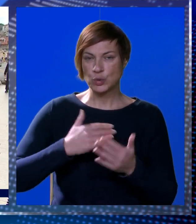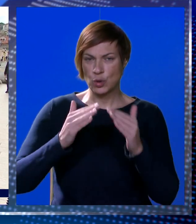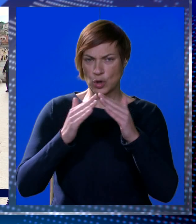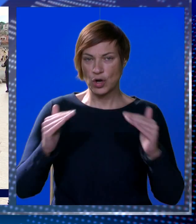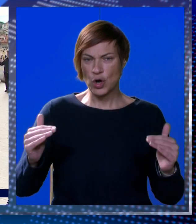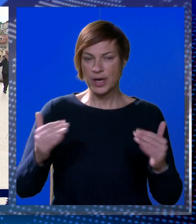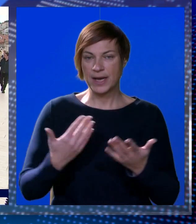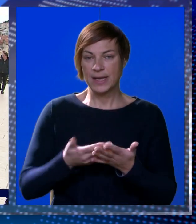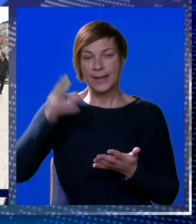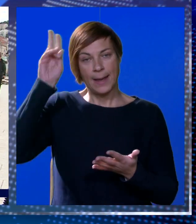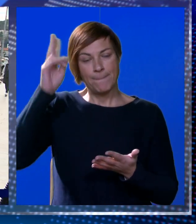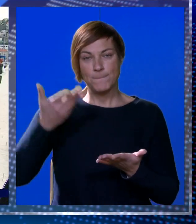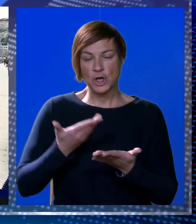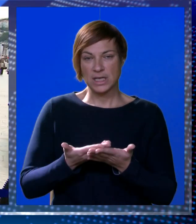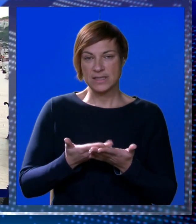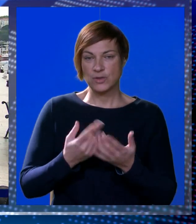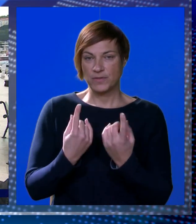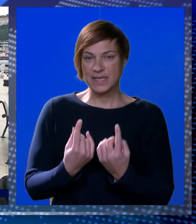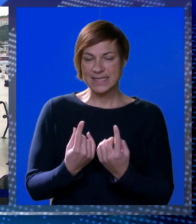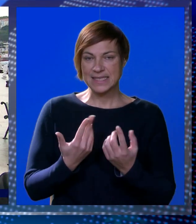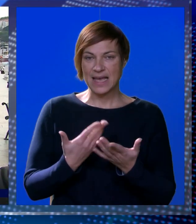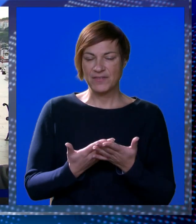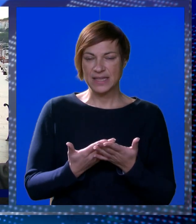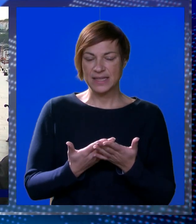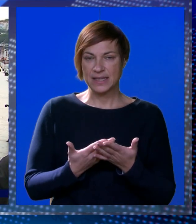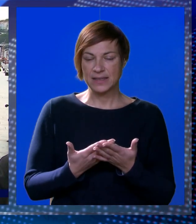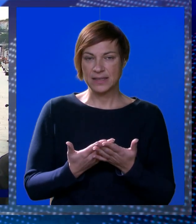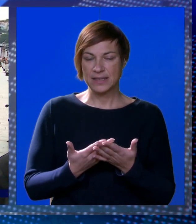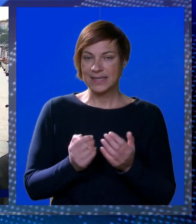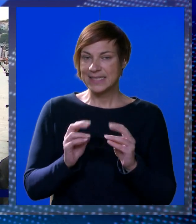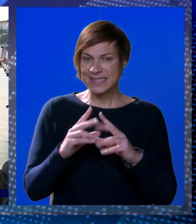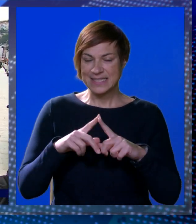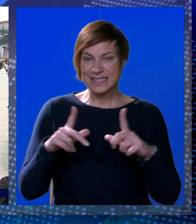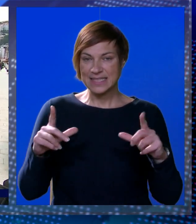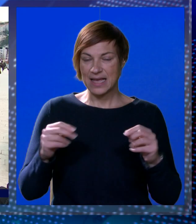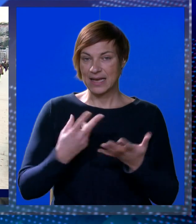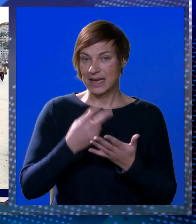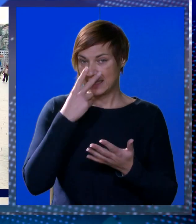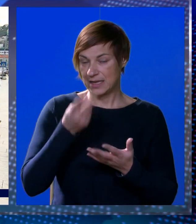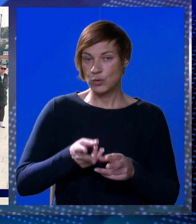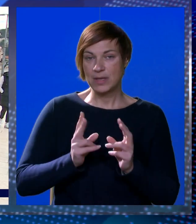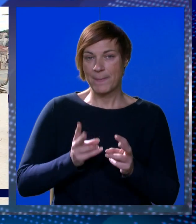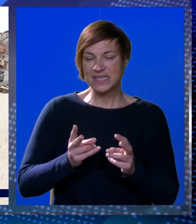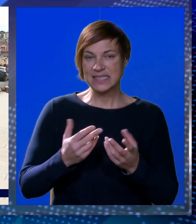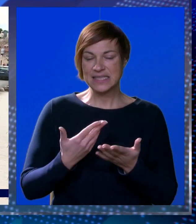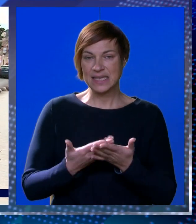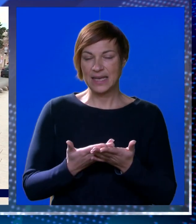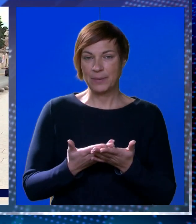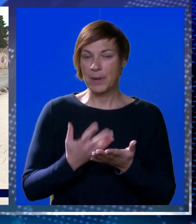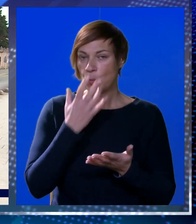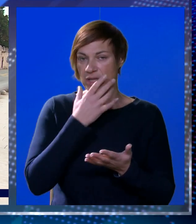i mogli su ovdje staviti stakla ona da ljudima zimi,